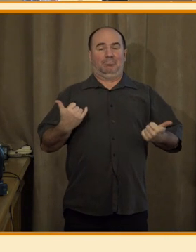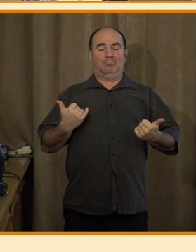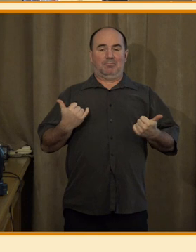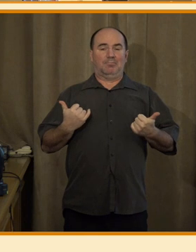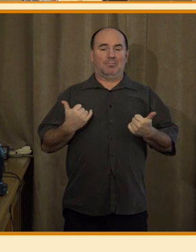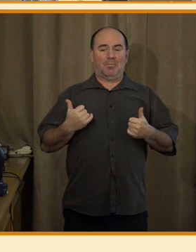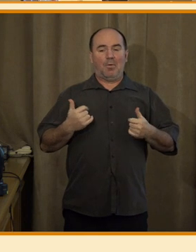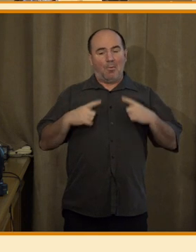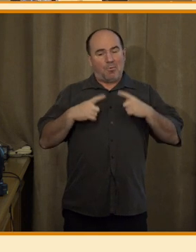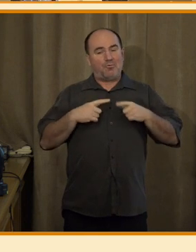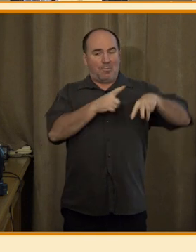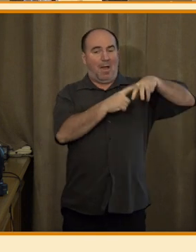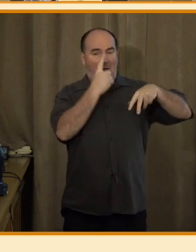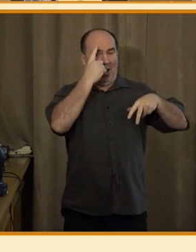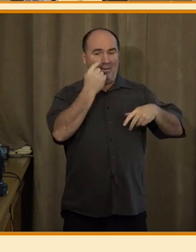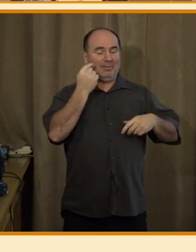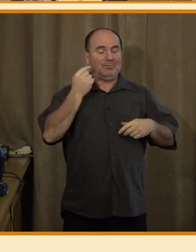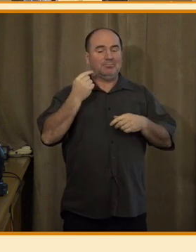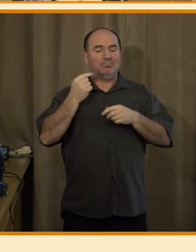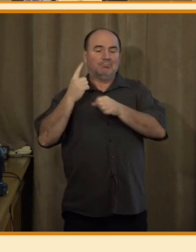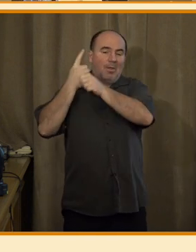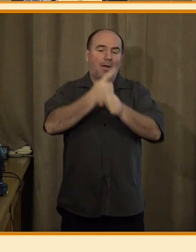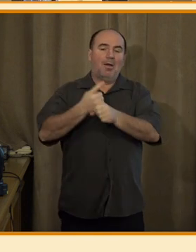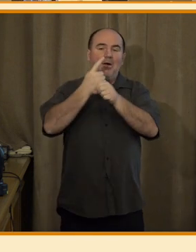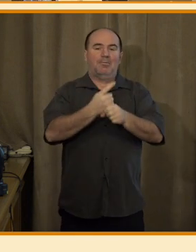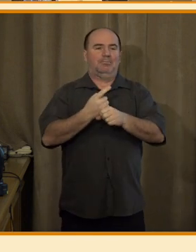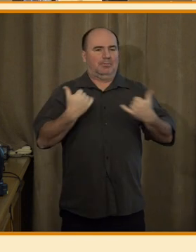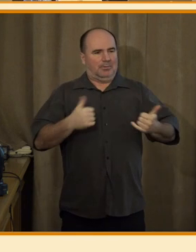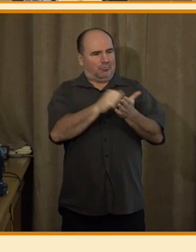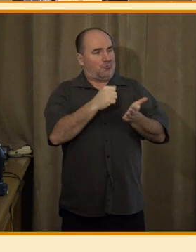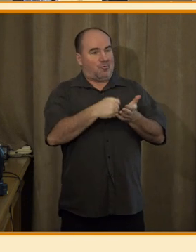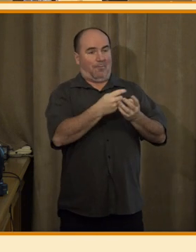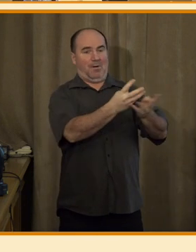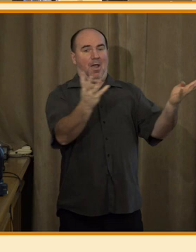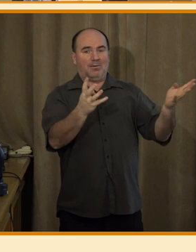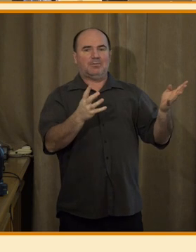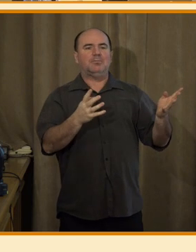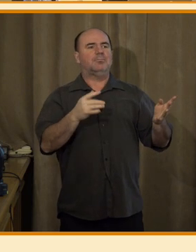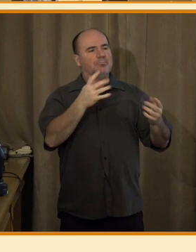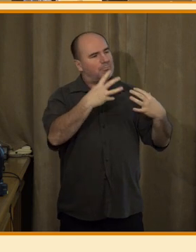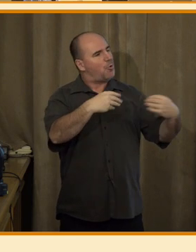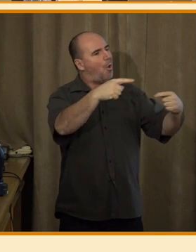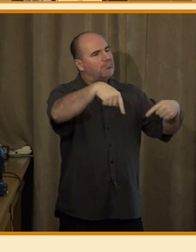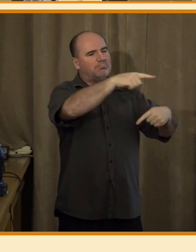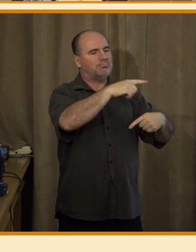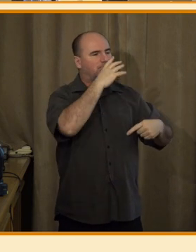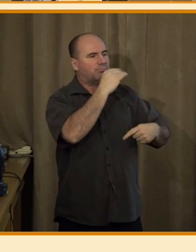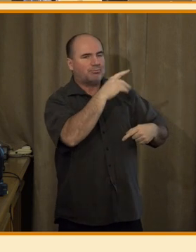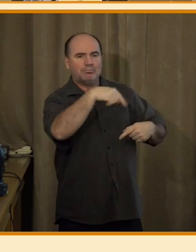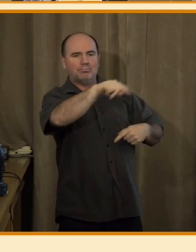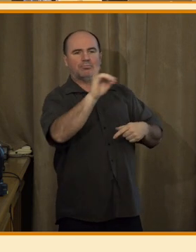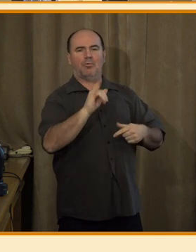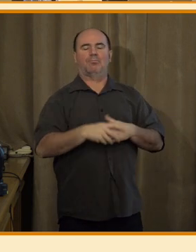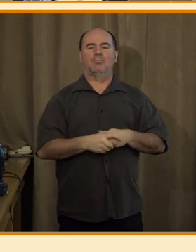používání umělé inteligence v novinařině na konzumenty těch obsahů? Když budete jako